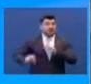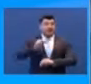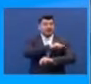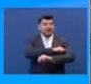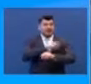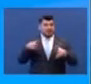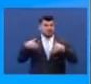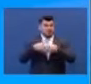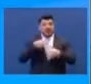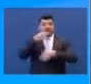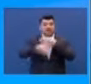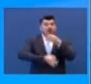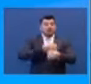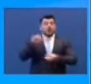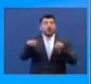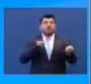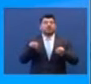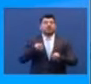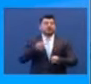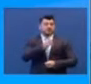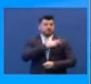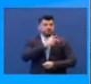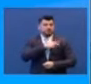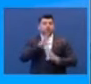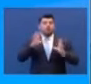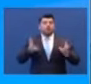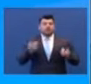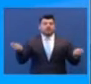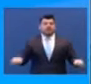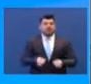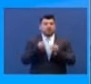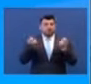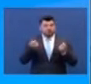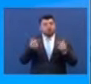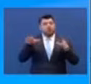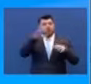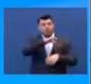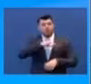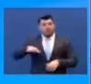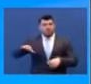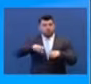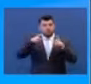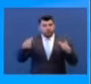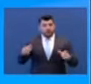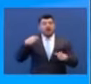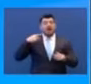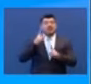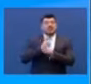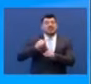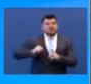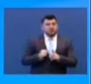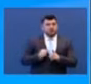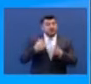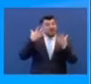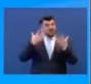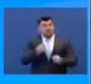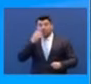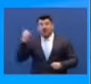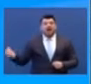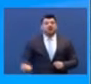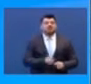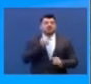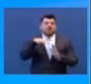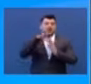ειδικές οδηγίες για την επαναλειτουργία των εκπαιδευτικών μονάδων ειδικής αγωγής. Θα υπάρχουν και εδώ ειδικά αυστηρά μέτρα